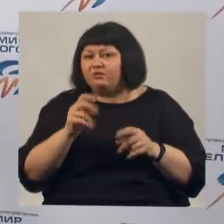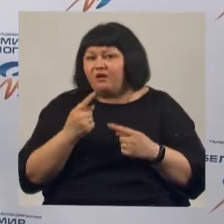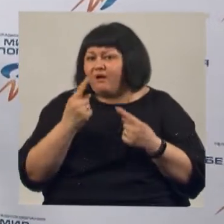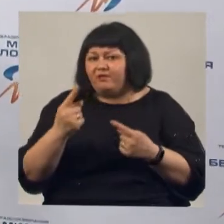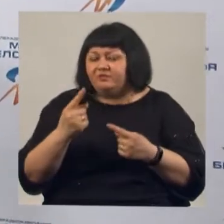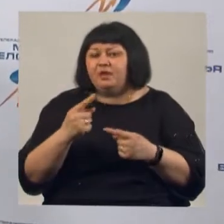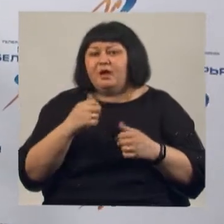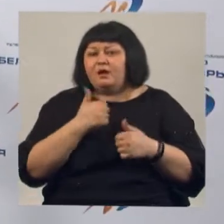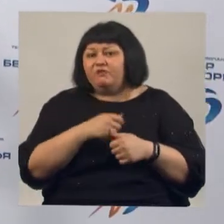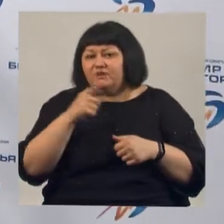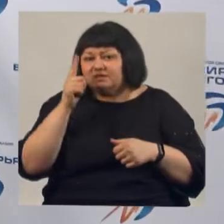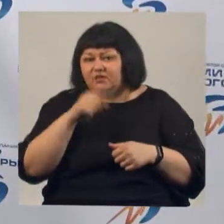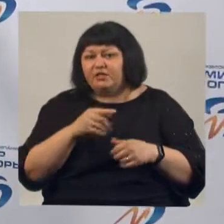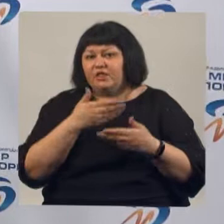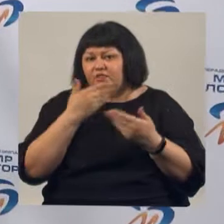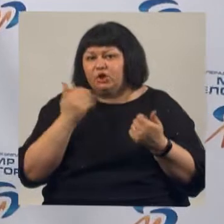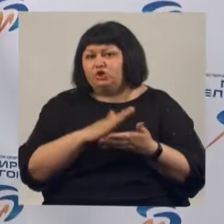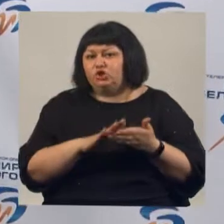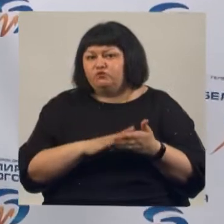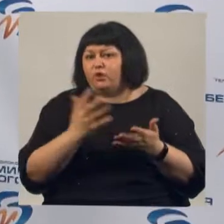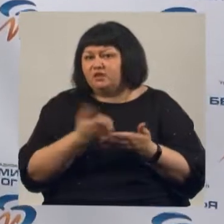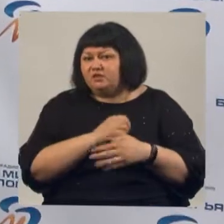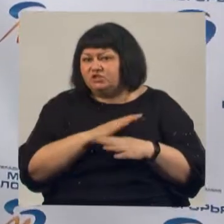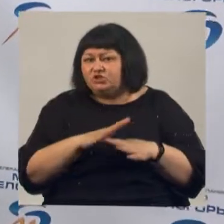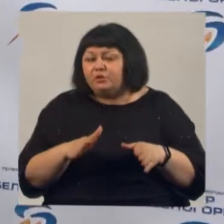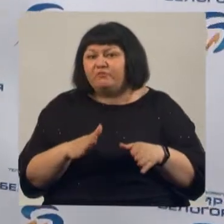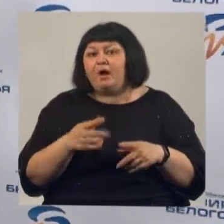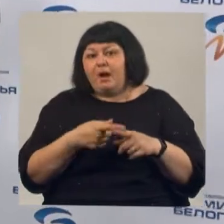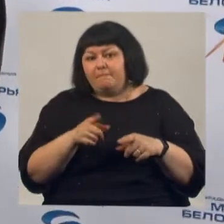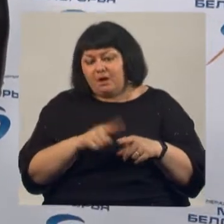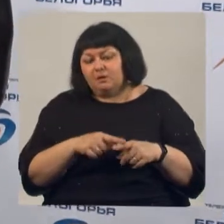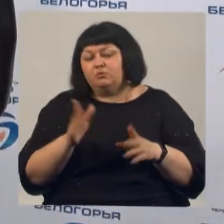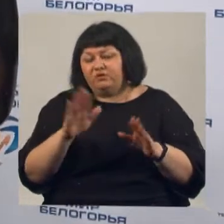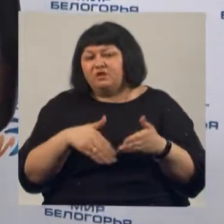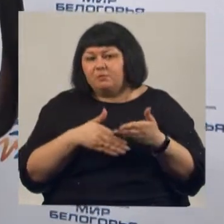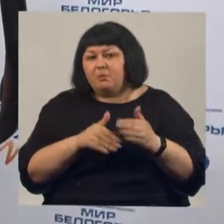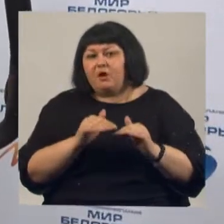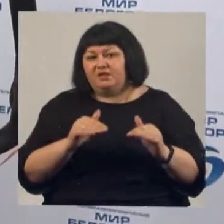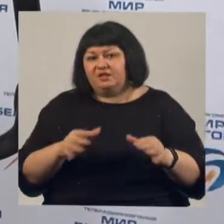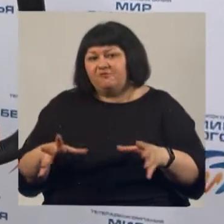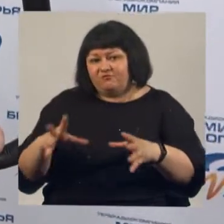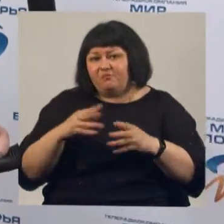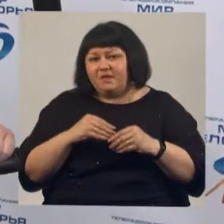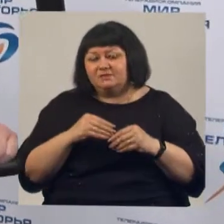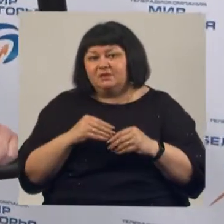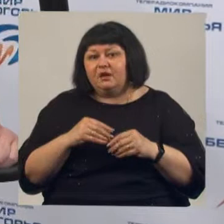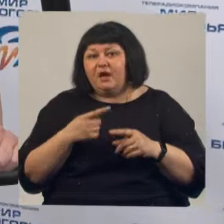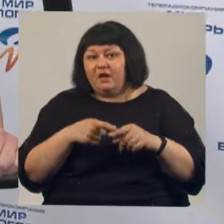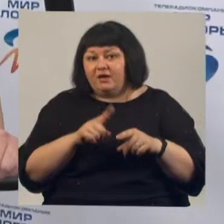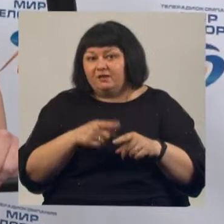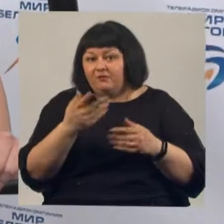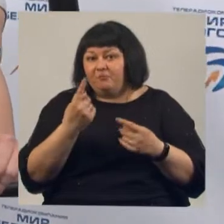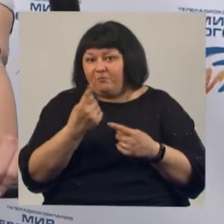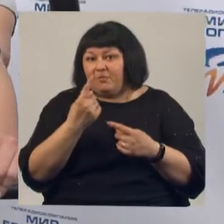знать, что нет ничего недостижимого. Поэтому давайте помогать детям вместе. Ты, получается, в этом году тоже